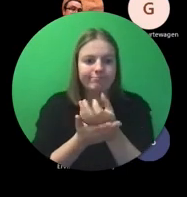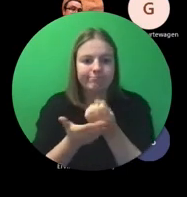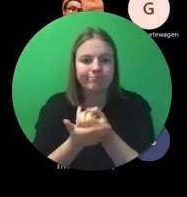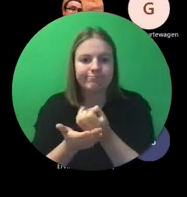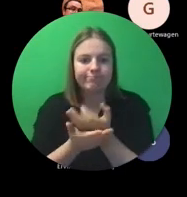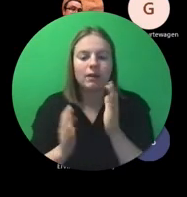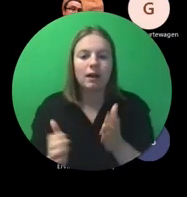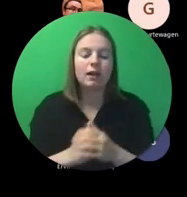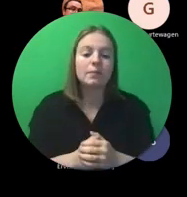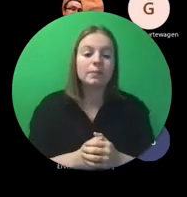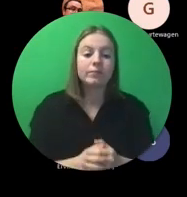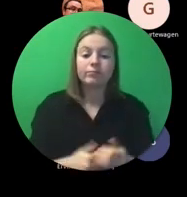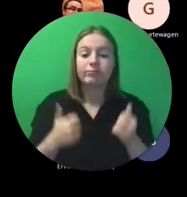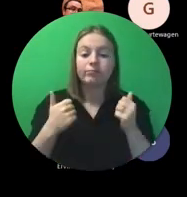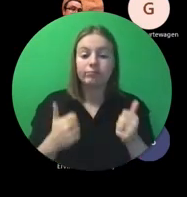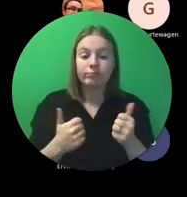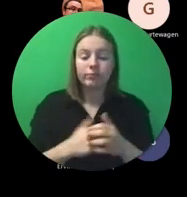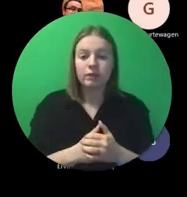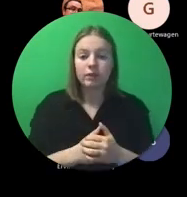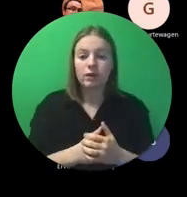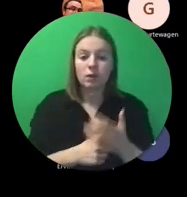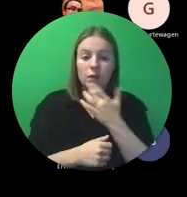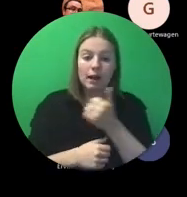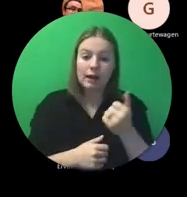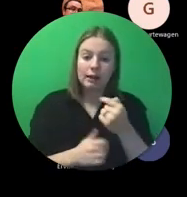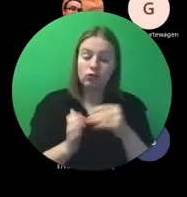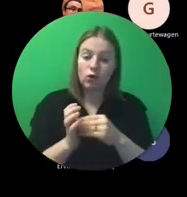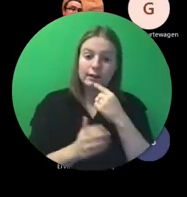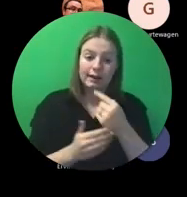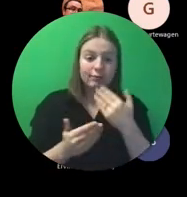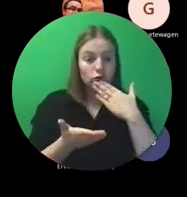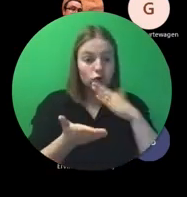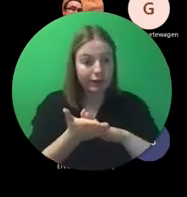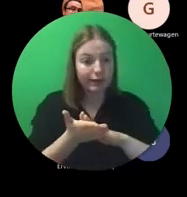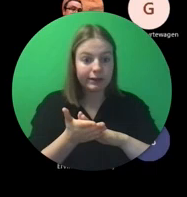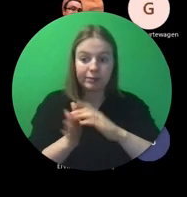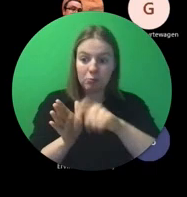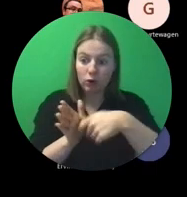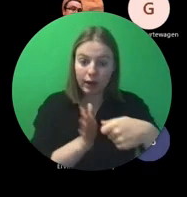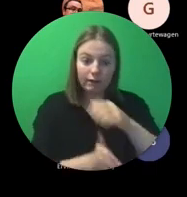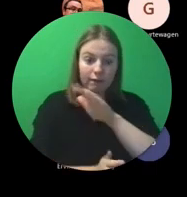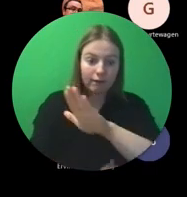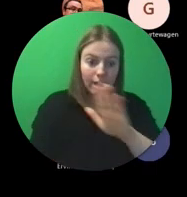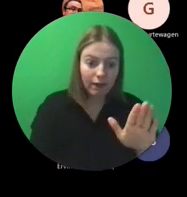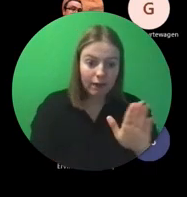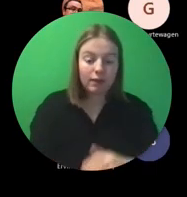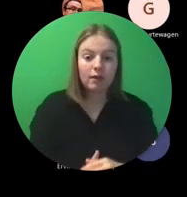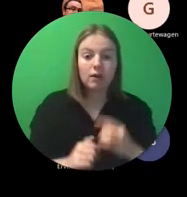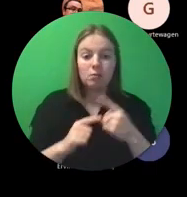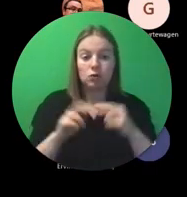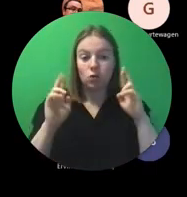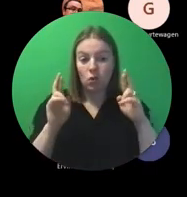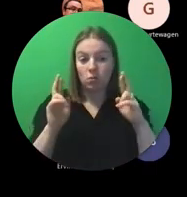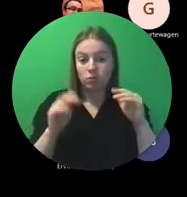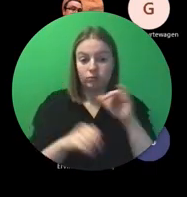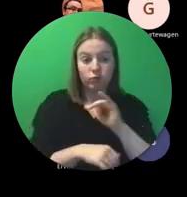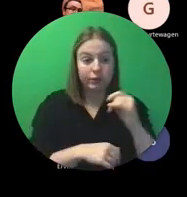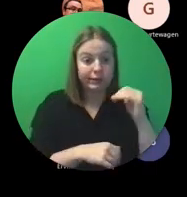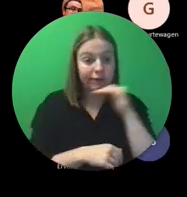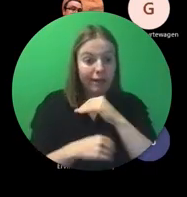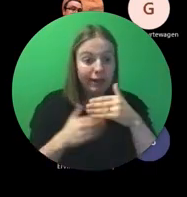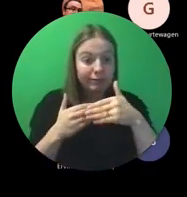rest mij nog uw succes te wensen met uw project en hopelijk tot binnenkort